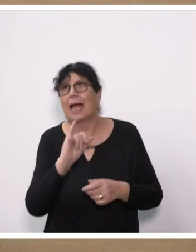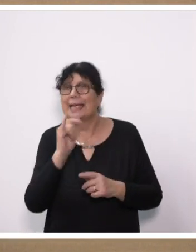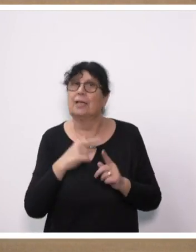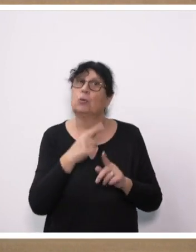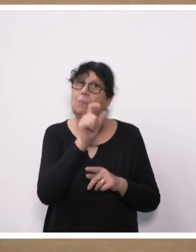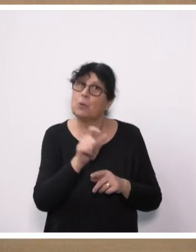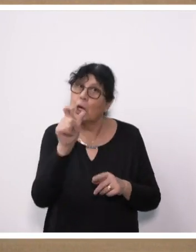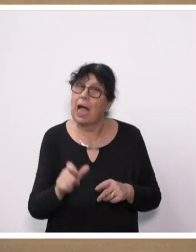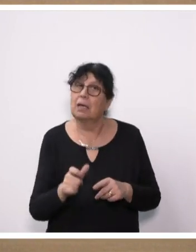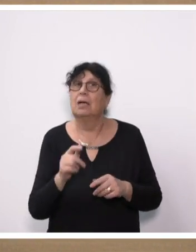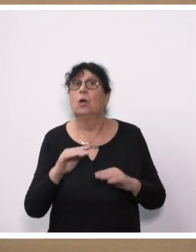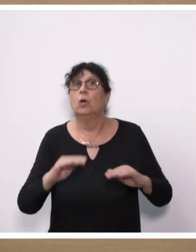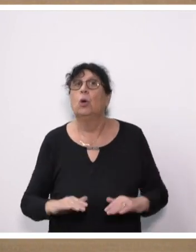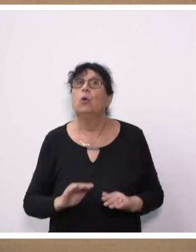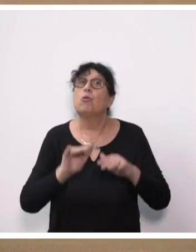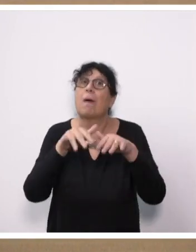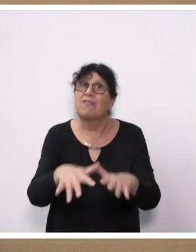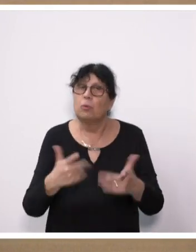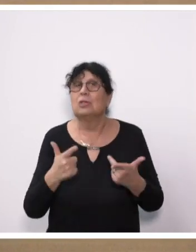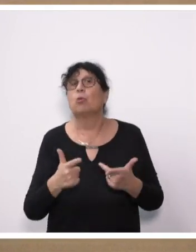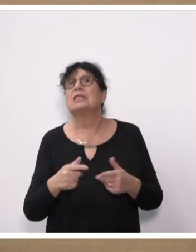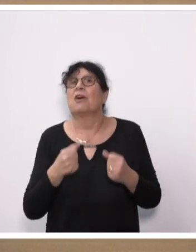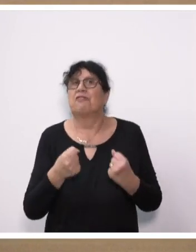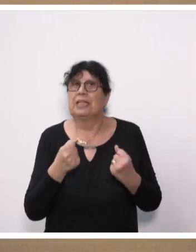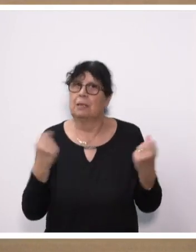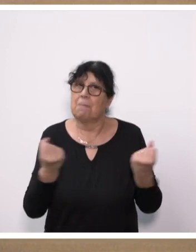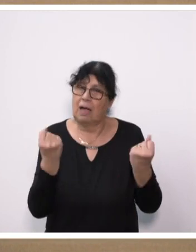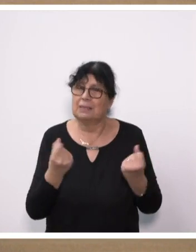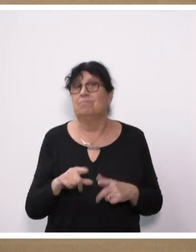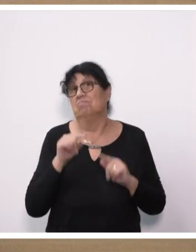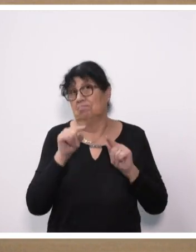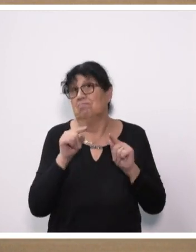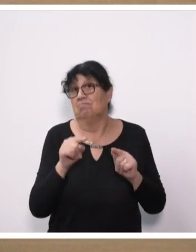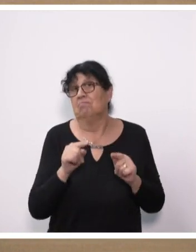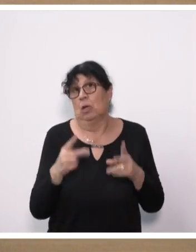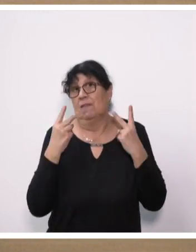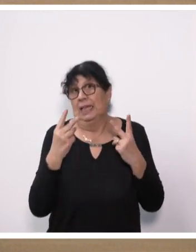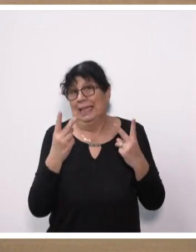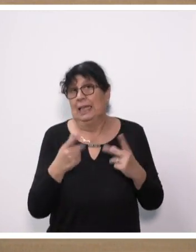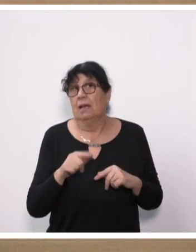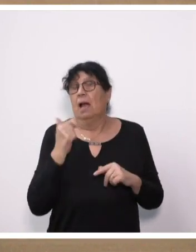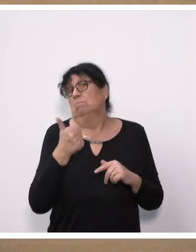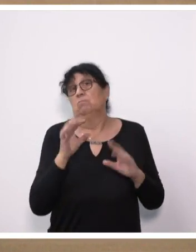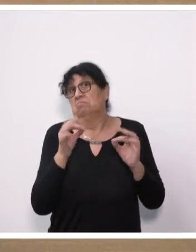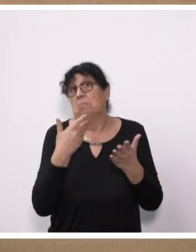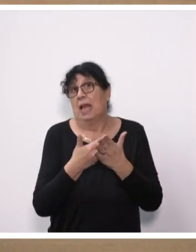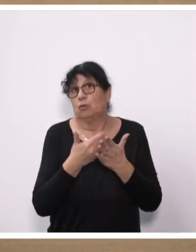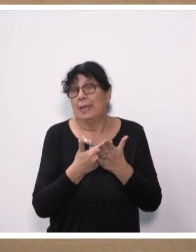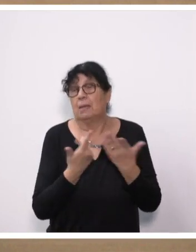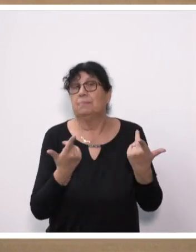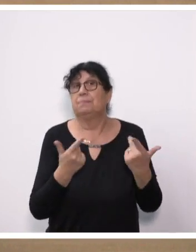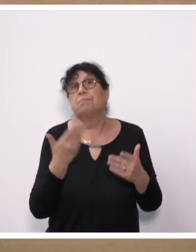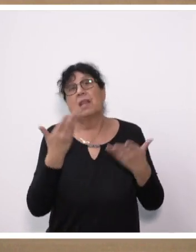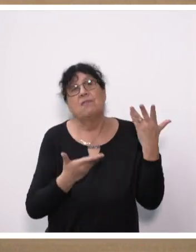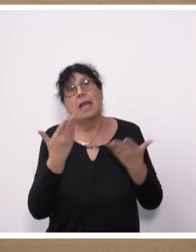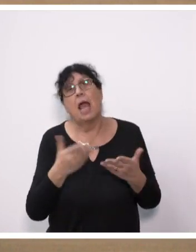Anführungszeichen überflutungsfit zu machen. Und das zahlt sich aus, liebe Kolleginnen und Kollegen. Konkretes Beispiel, vielleicht können